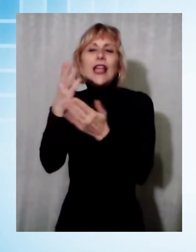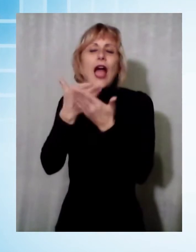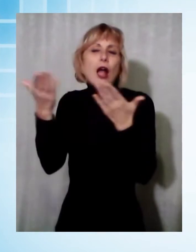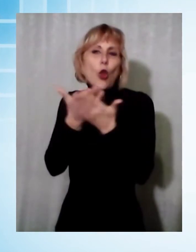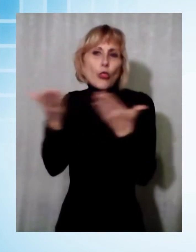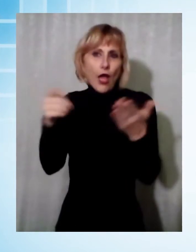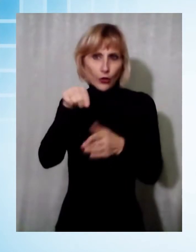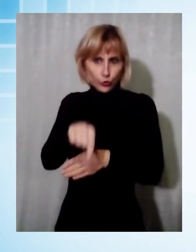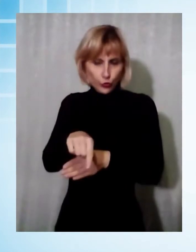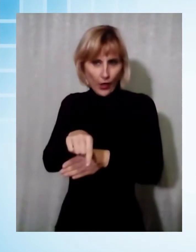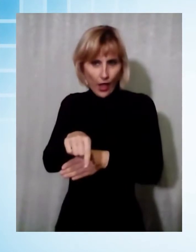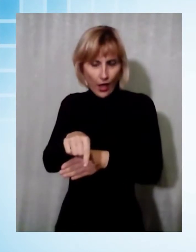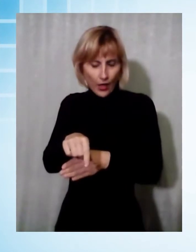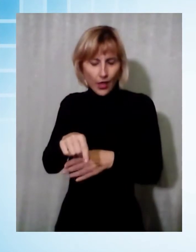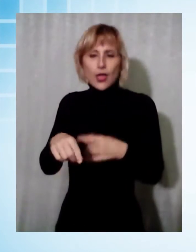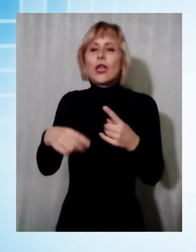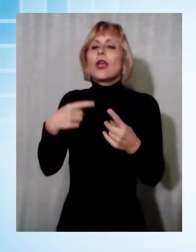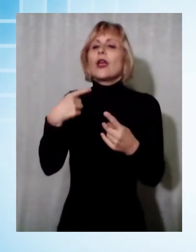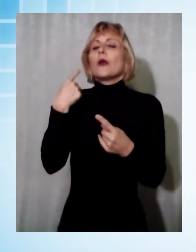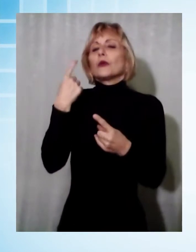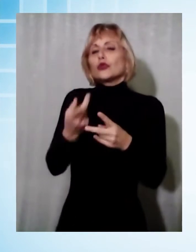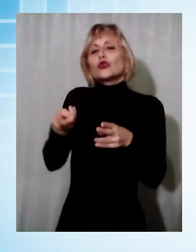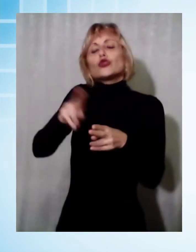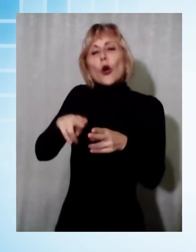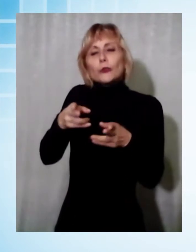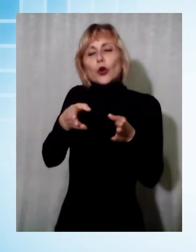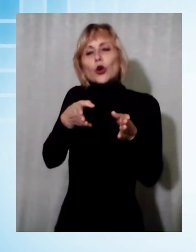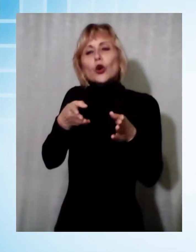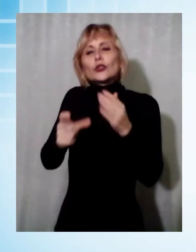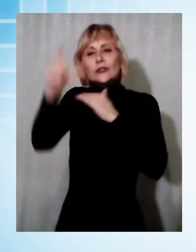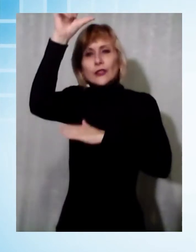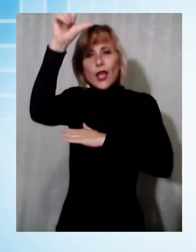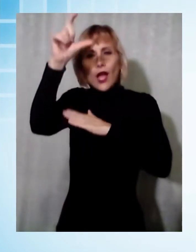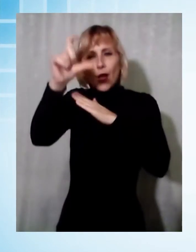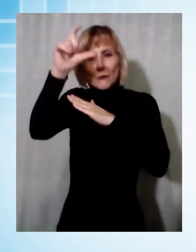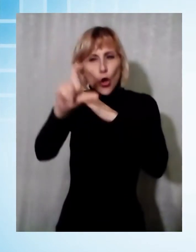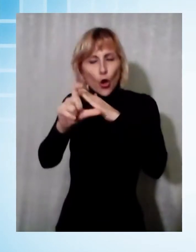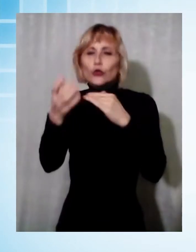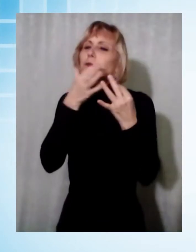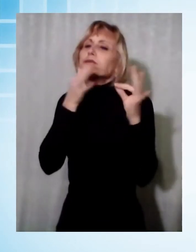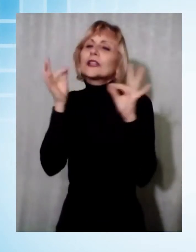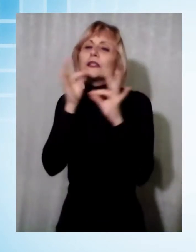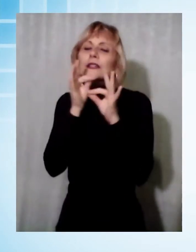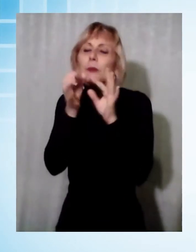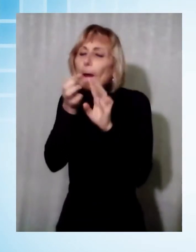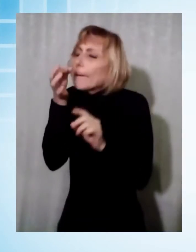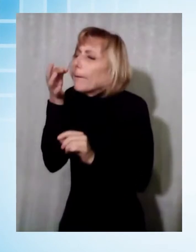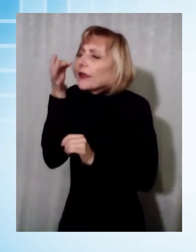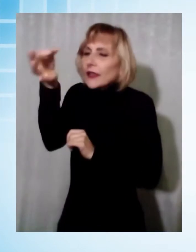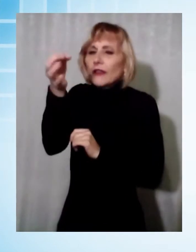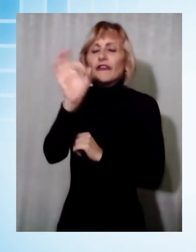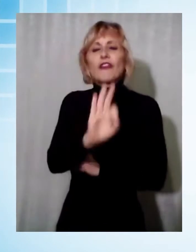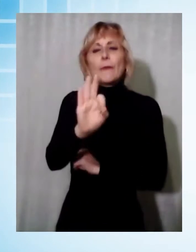In questi giorni lo spettacolare doppio tramonto lo si può osservare in una bellissima e suggestiva località del comune di fabbriche di Vergemoli.